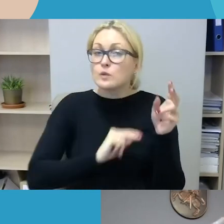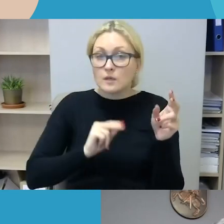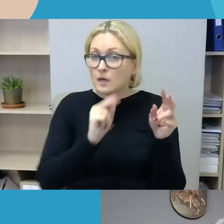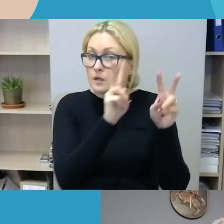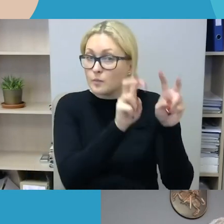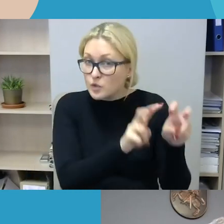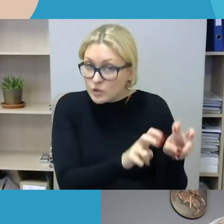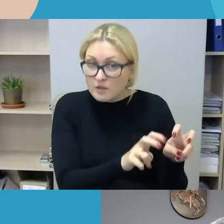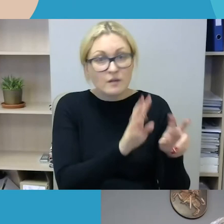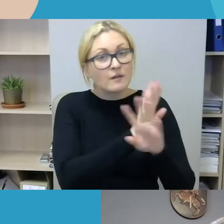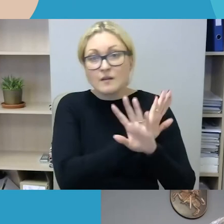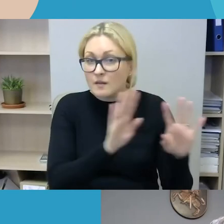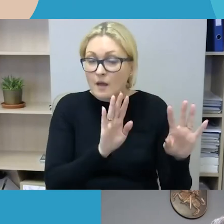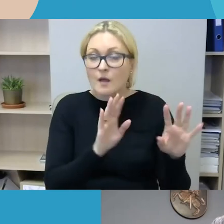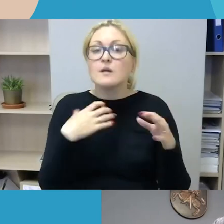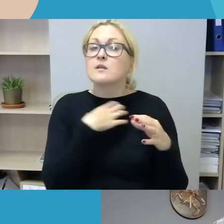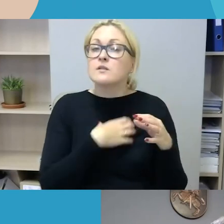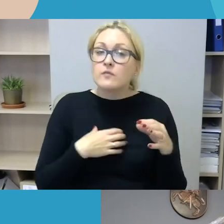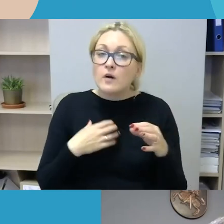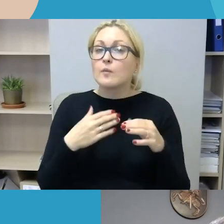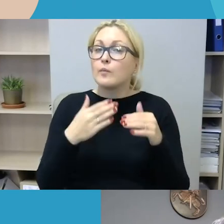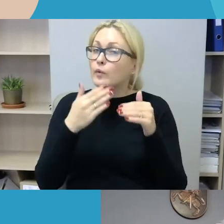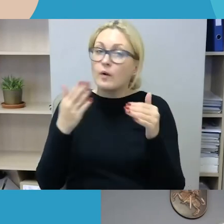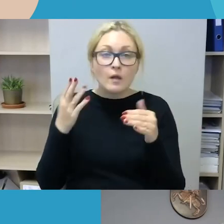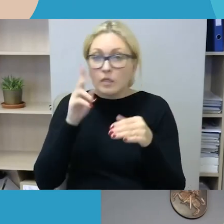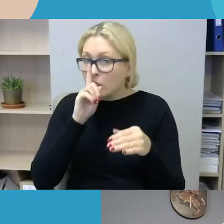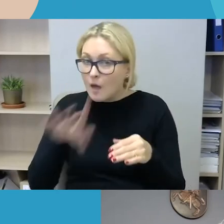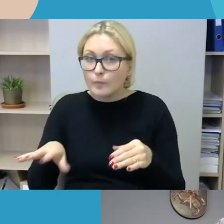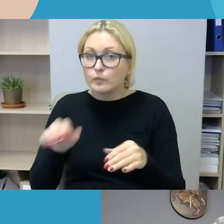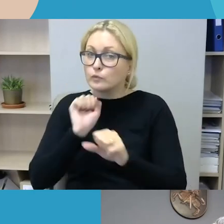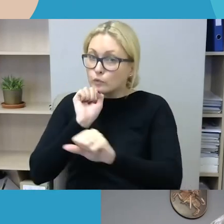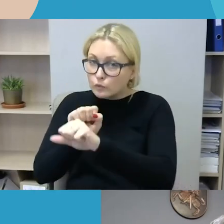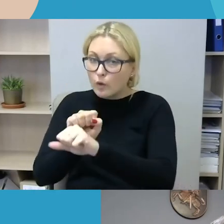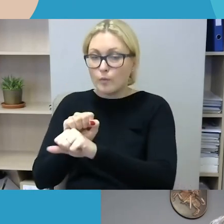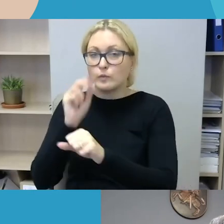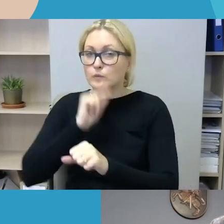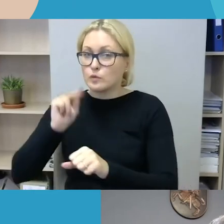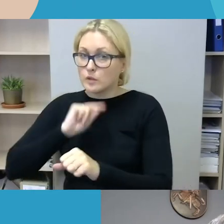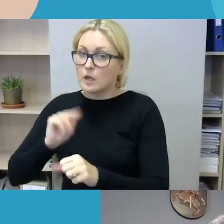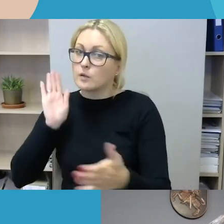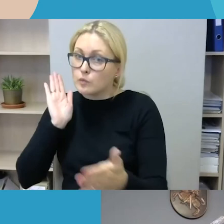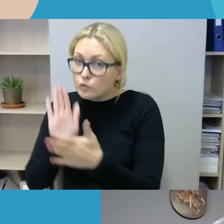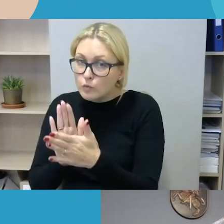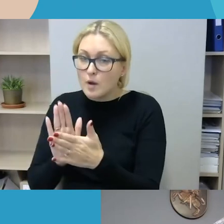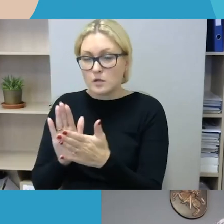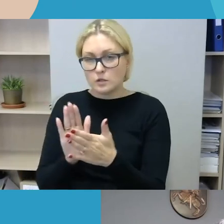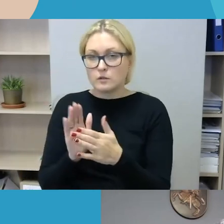jų nebūtų. Kad jie tiesiog, kad jie neįvyktų. Arba jų įvyktų, na, ženkliai mažiau, negu jų įvyksta šiandien.